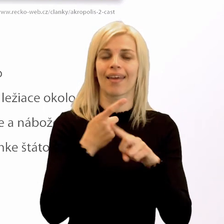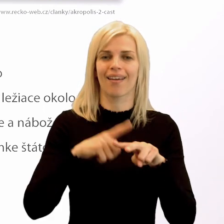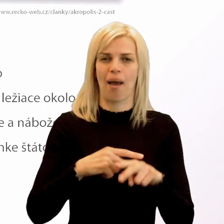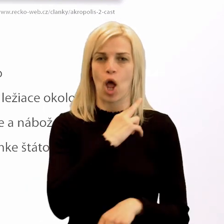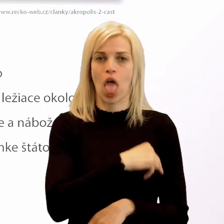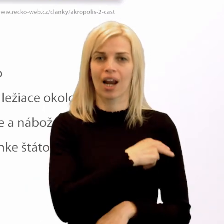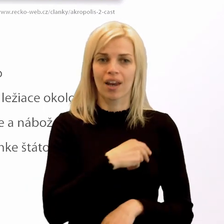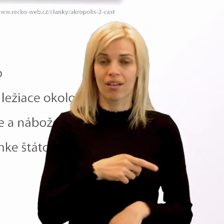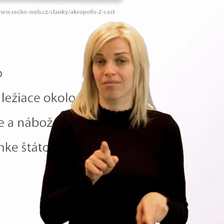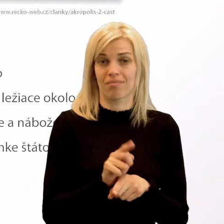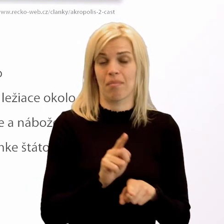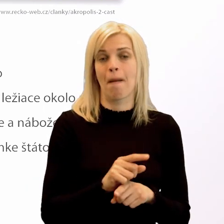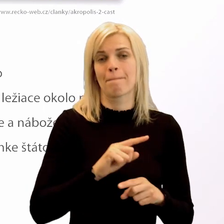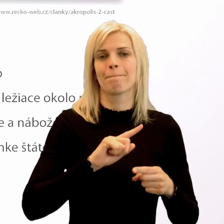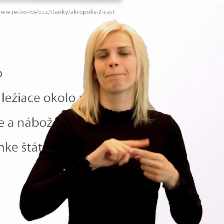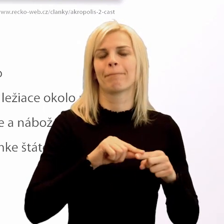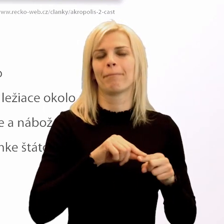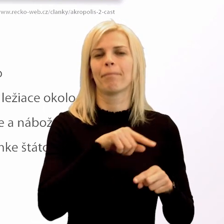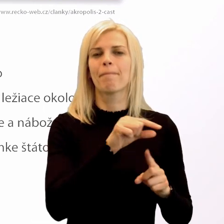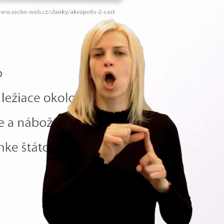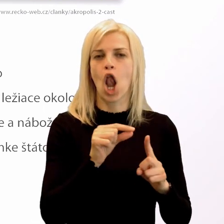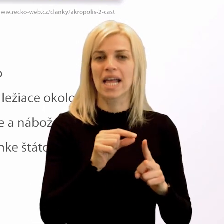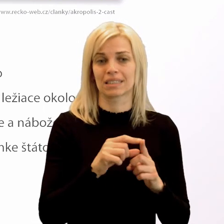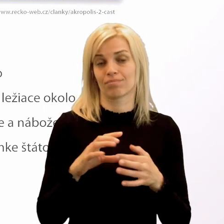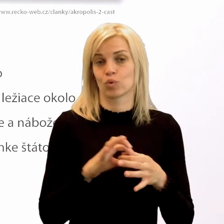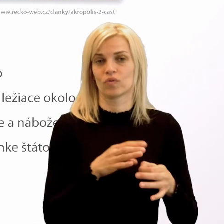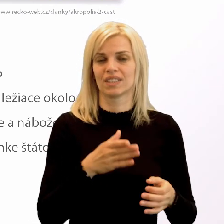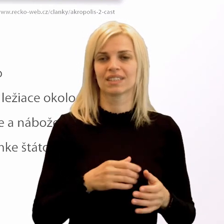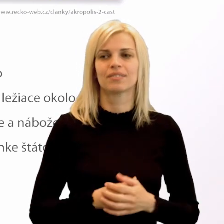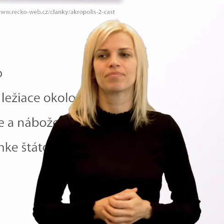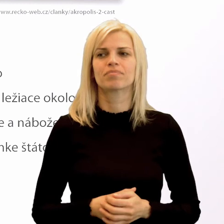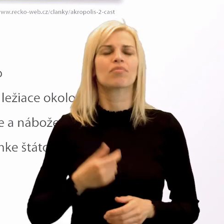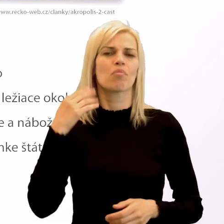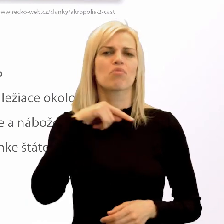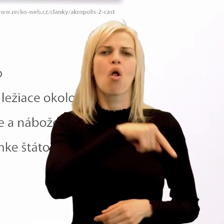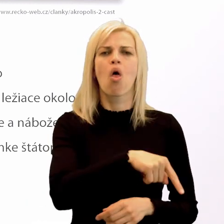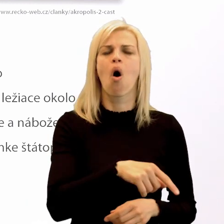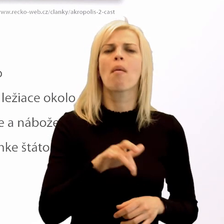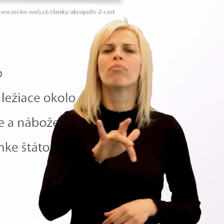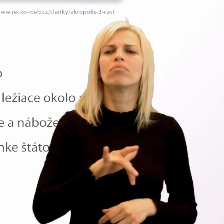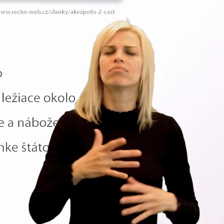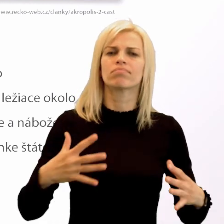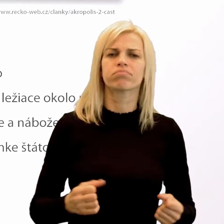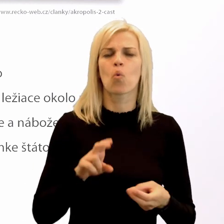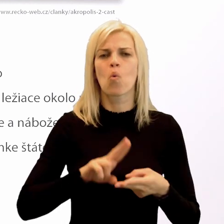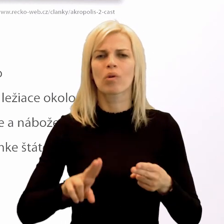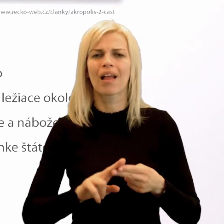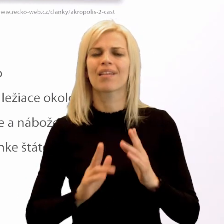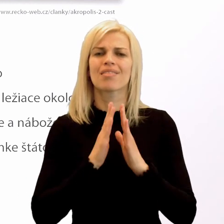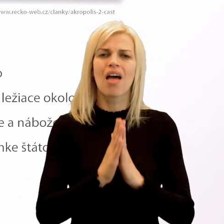ekonomický útvar, sídlili tu úrady, sídlilo tu náboženstvo, mal svoju vlastnú ekonomiku.